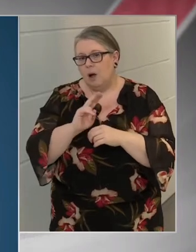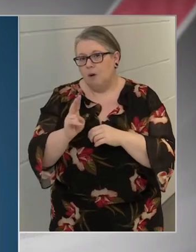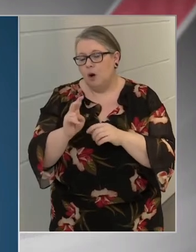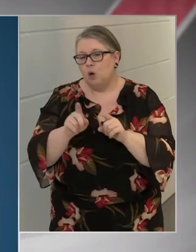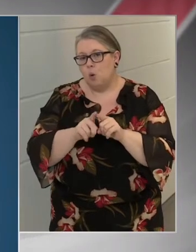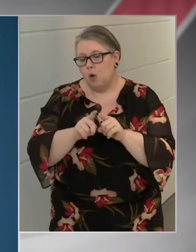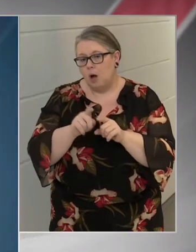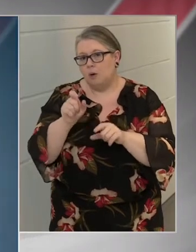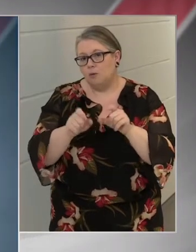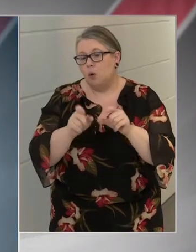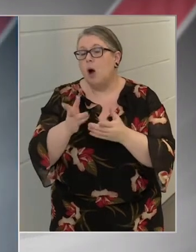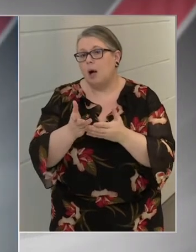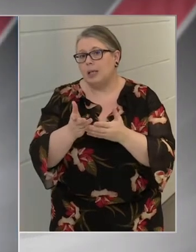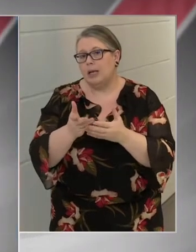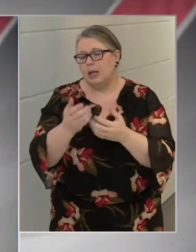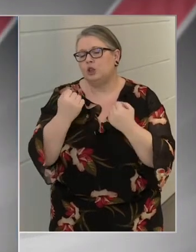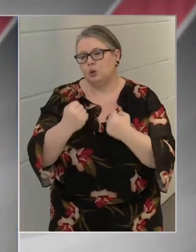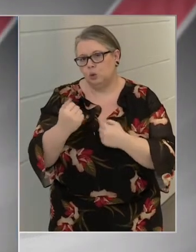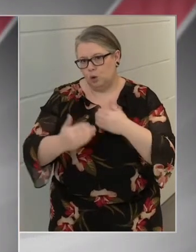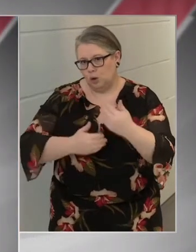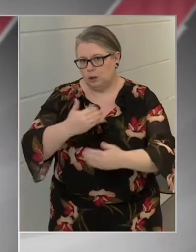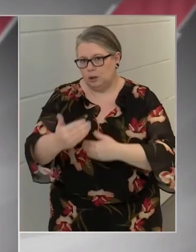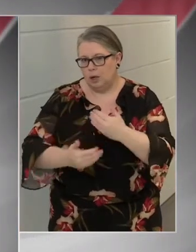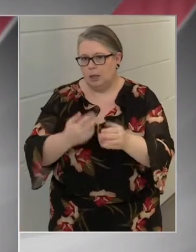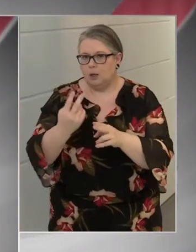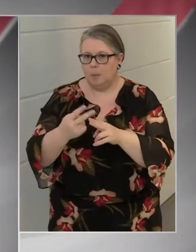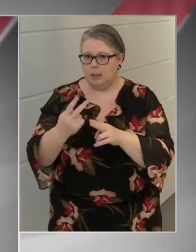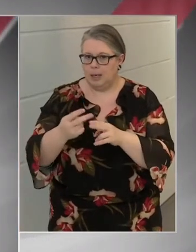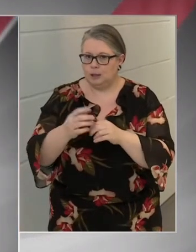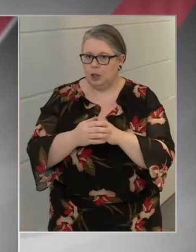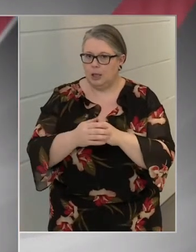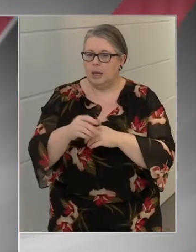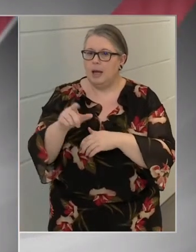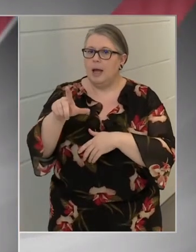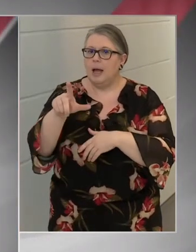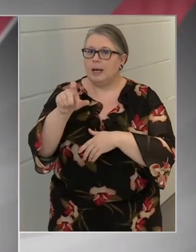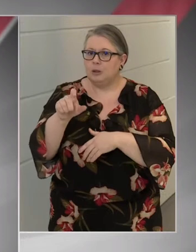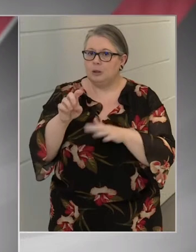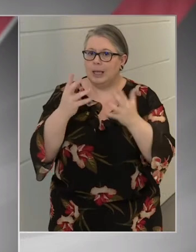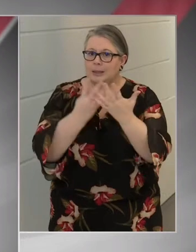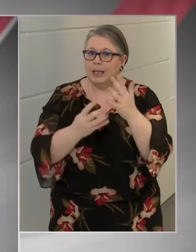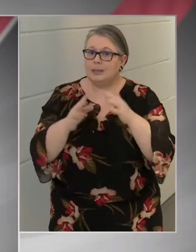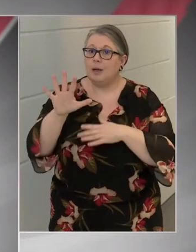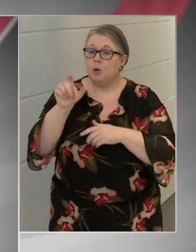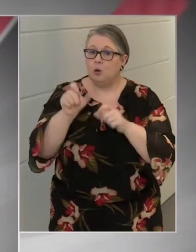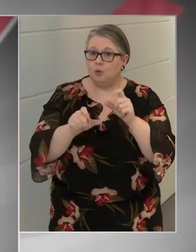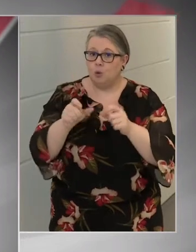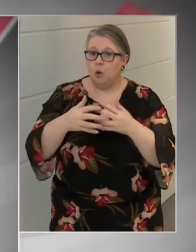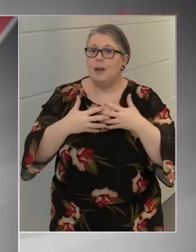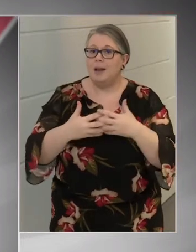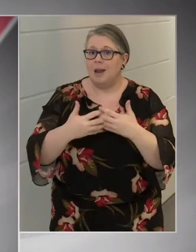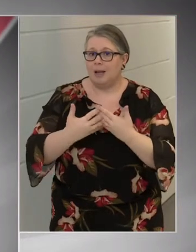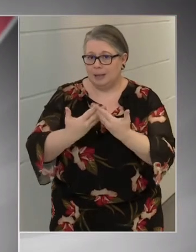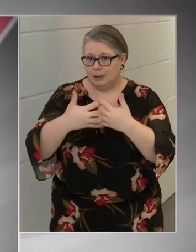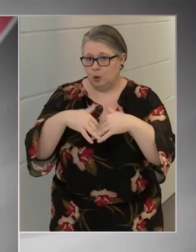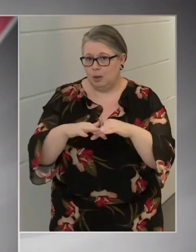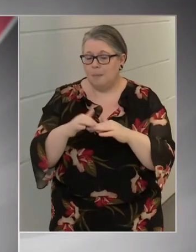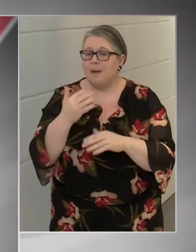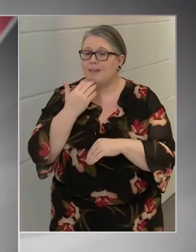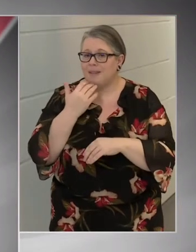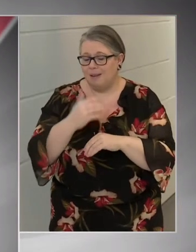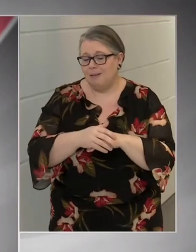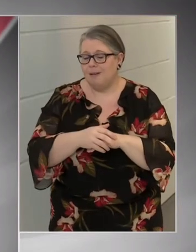akiknél súlyosan zajlik a betegség, és 295-en lélegeztetőgépen